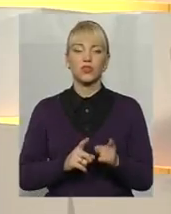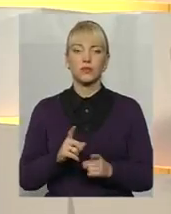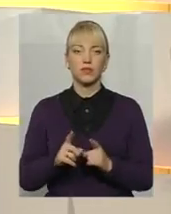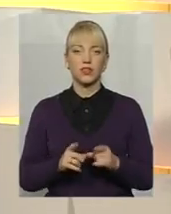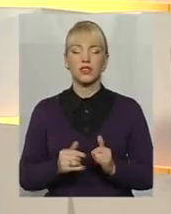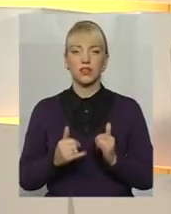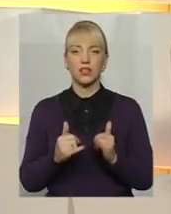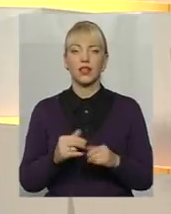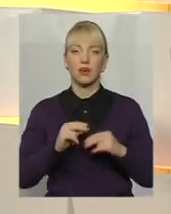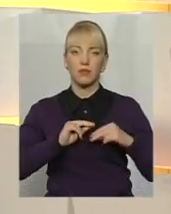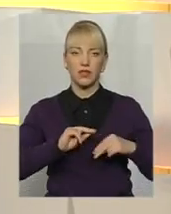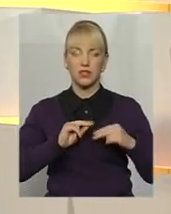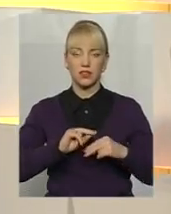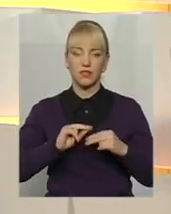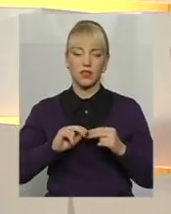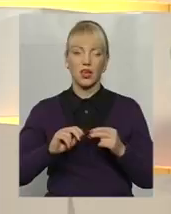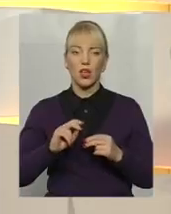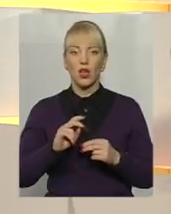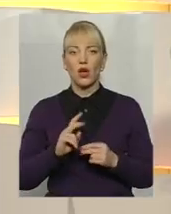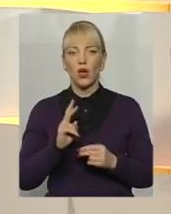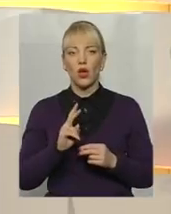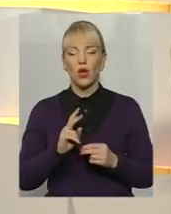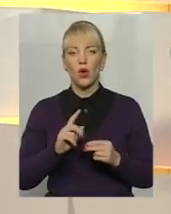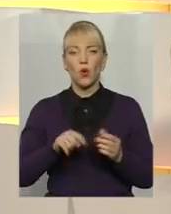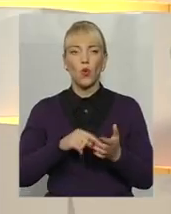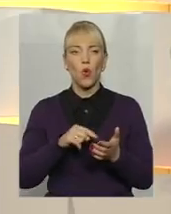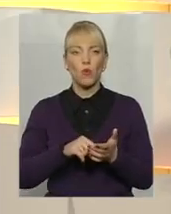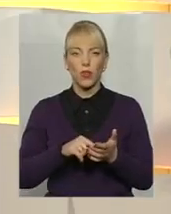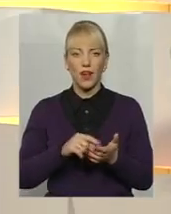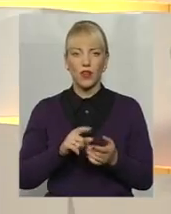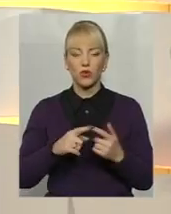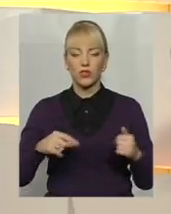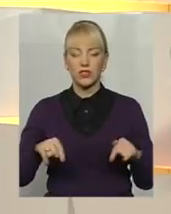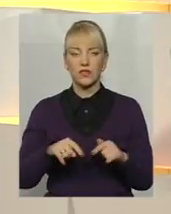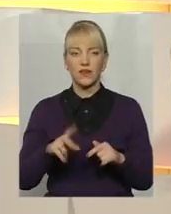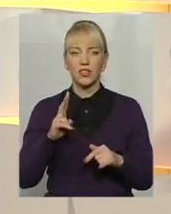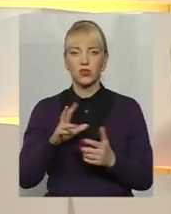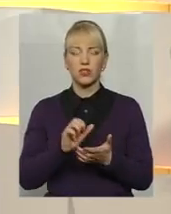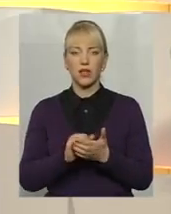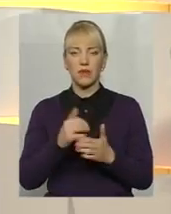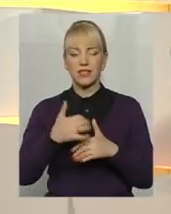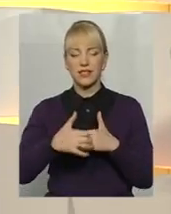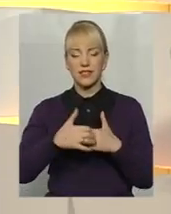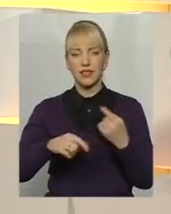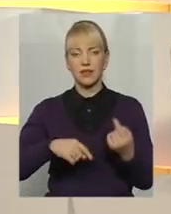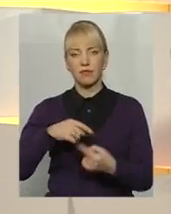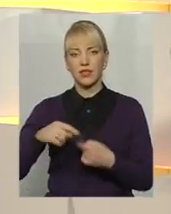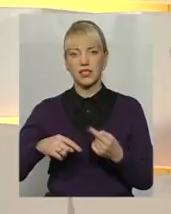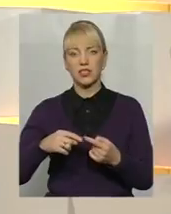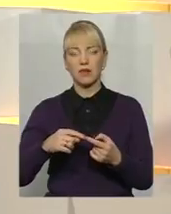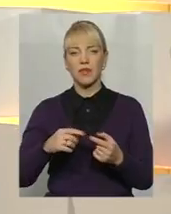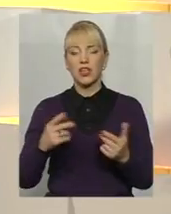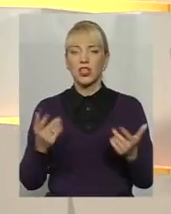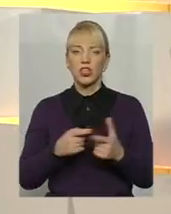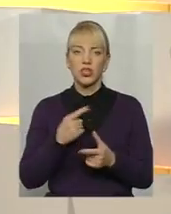для працівників в комунальної сфері і тих, хто задіяний в промисловості, в малому і середньому бізнесі? Чи чекати